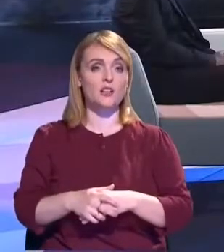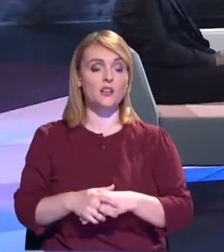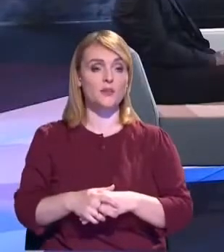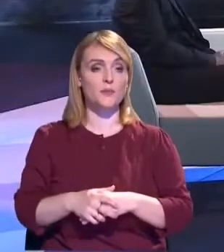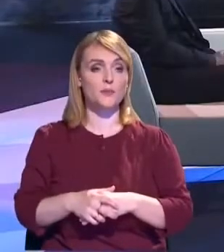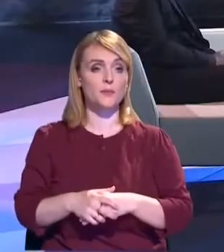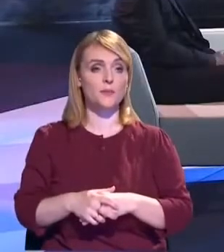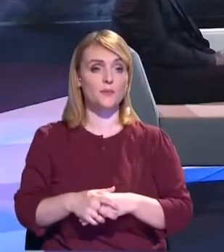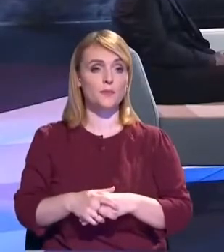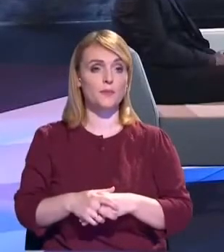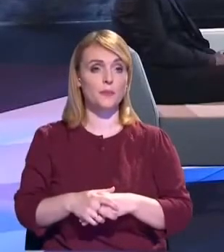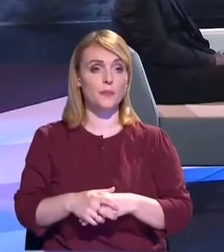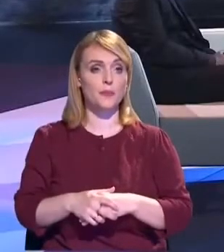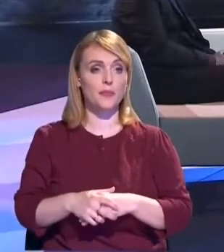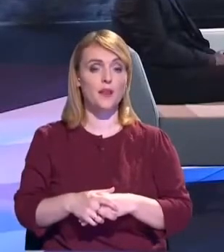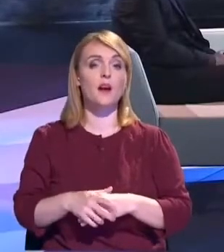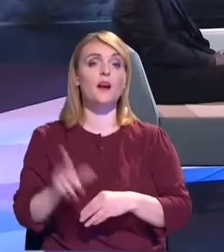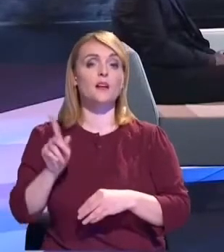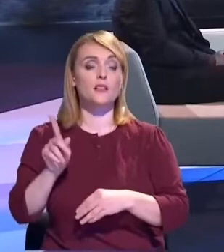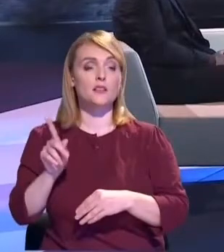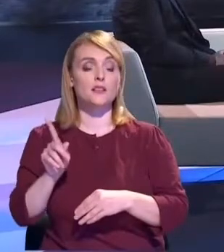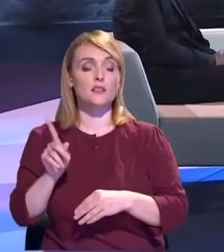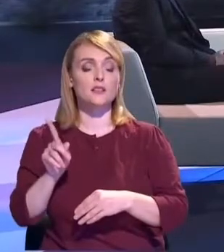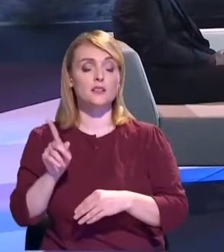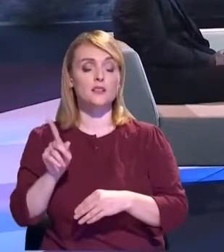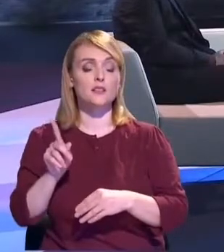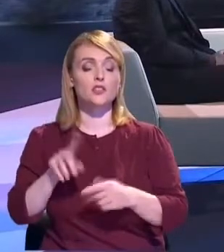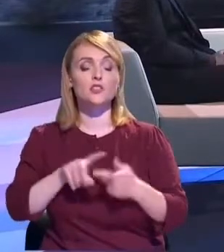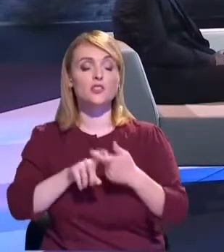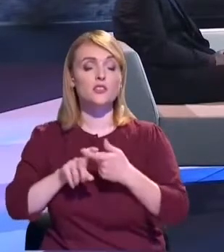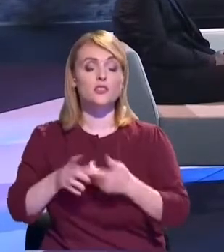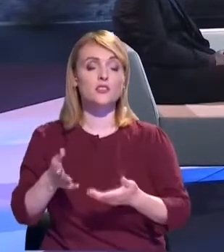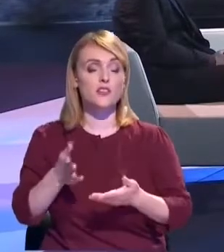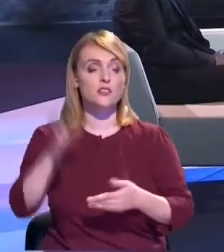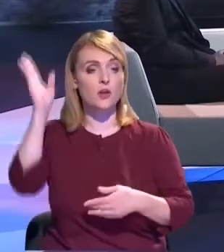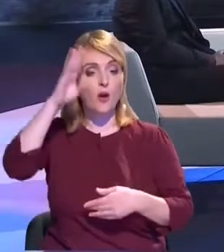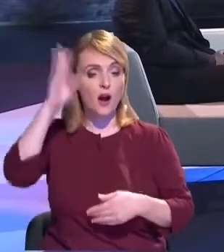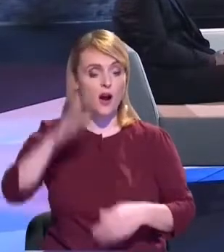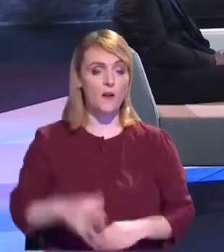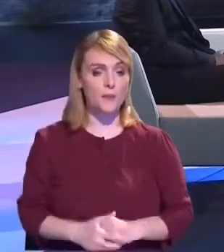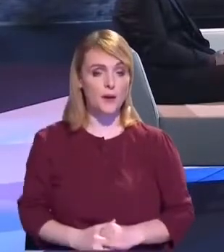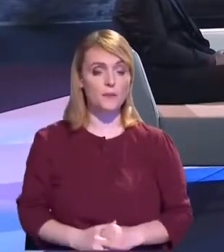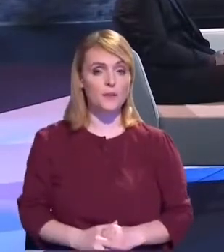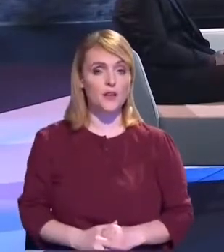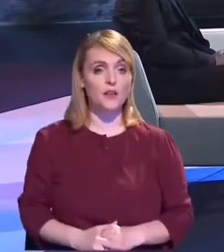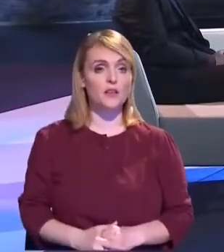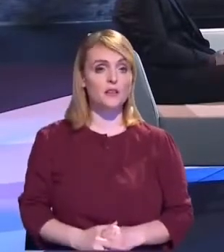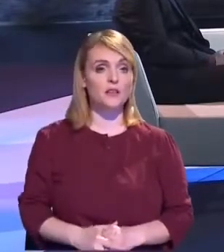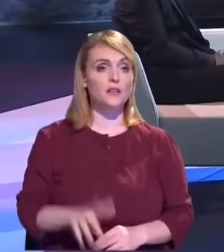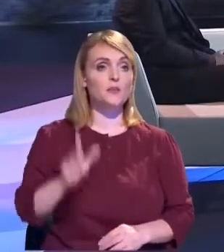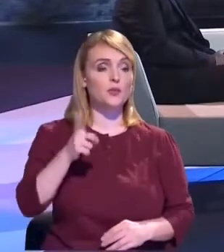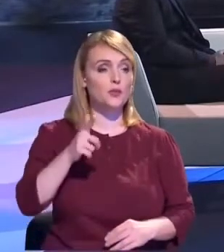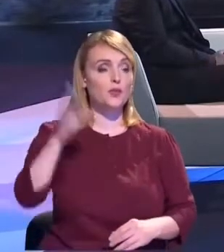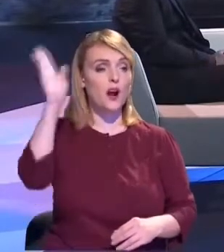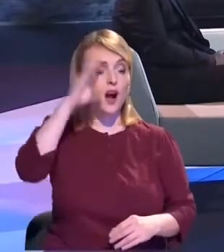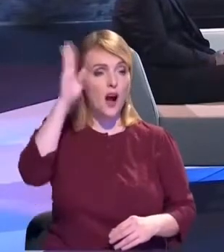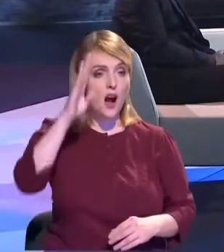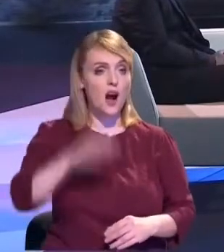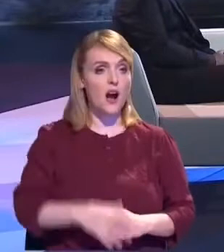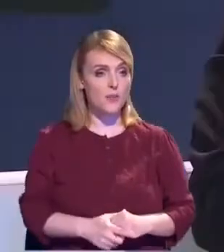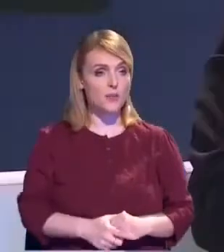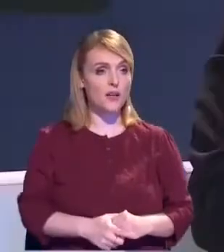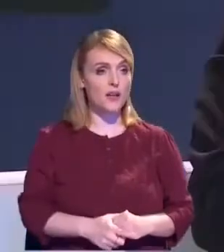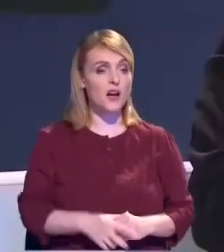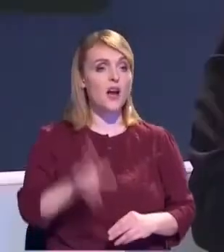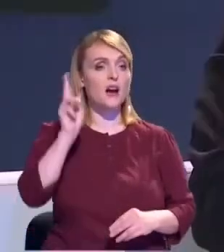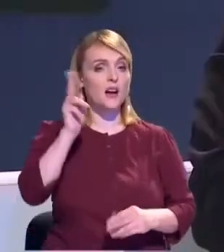reziduale, a apei menajere, din localitate, ținând cont de faptul că apele reziduale aduc